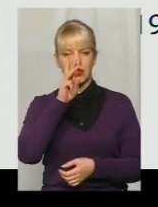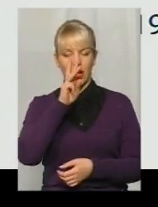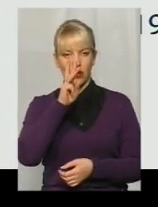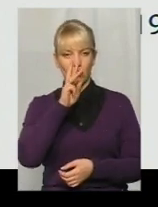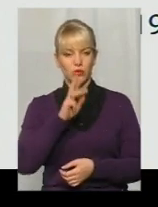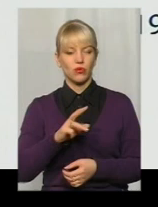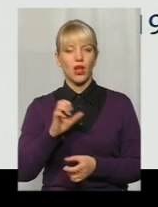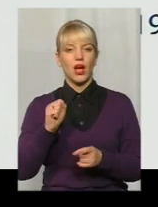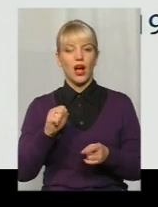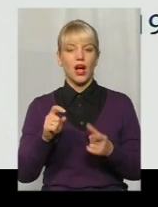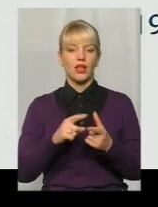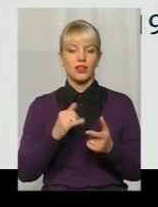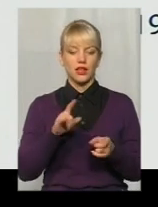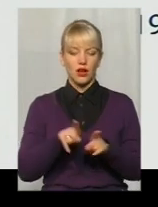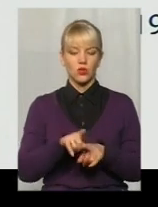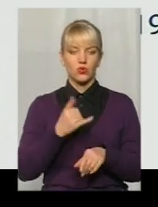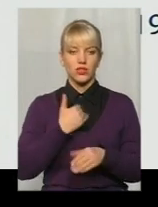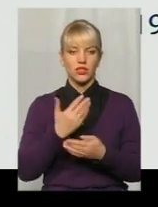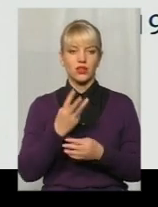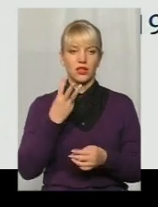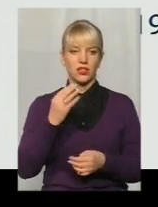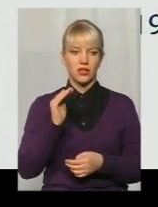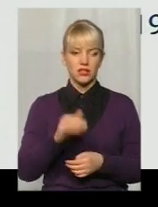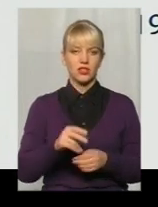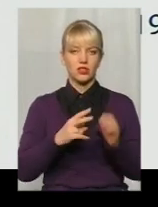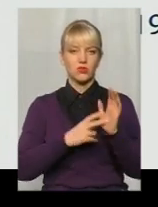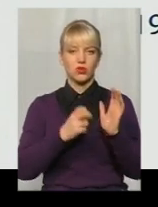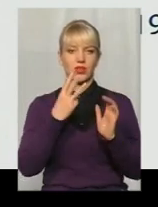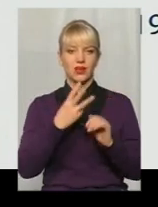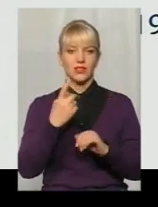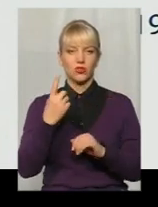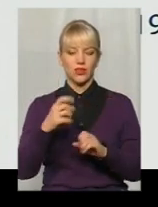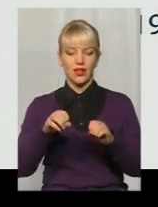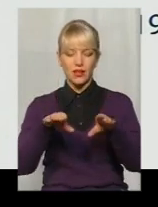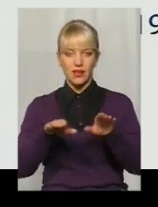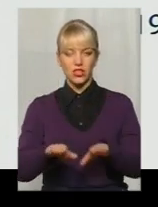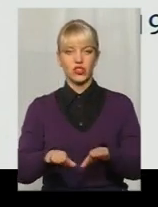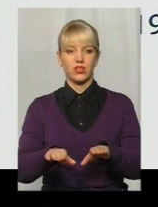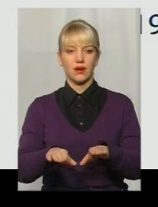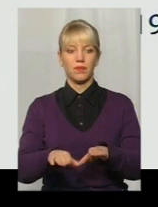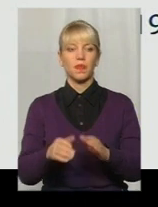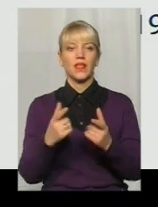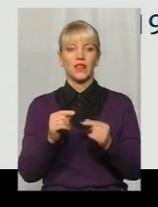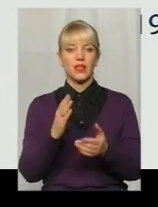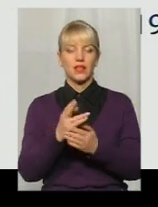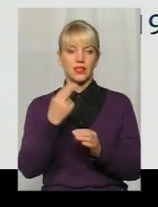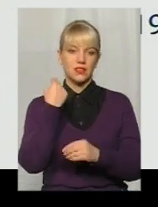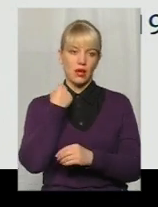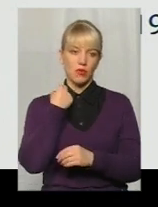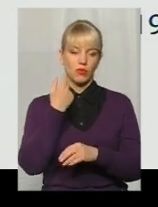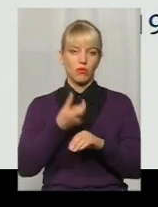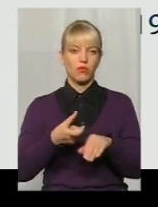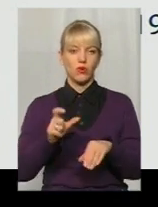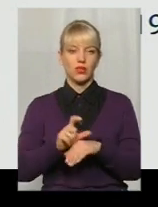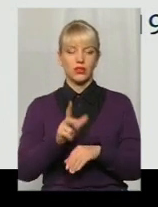А також в нас є 3 тисячі 731 рішення, де є заборгованість понад